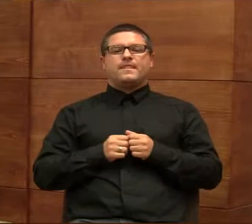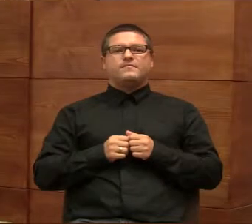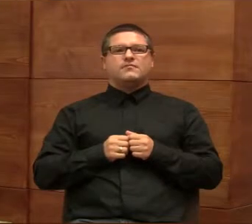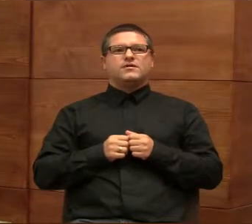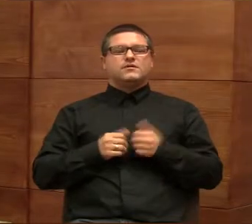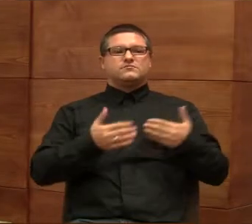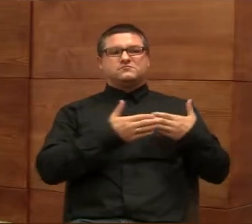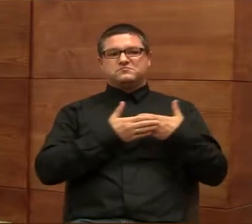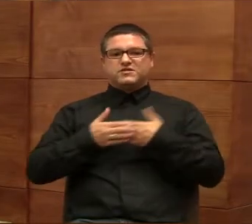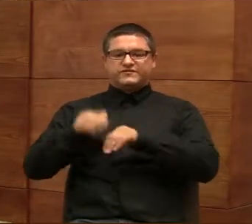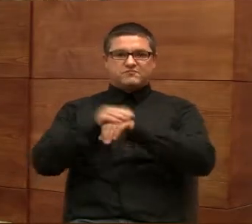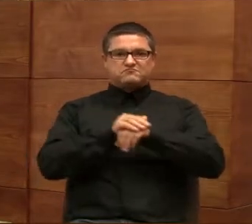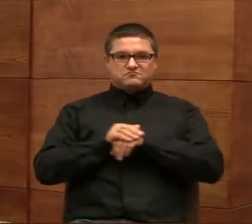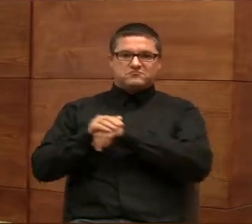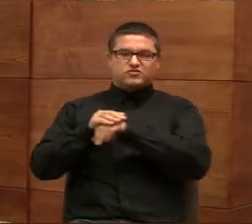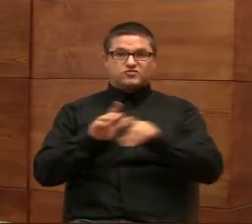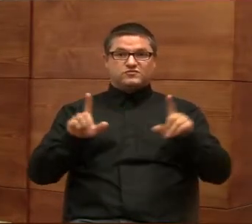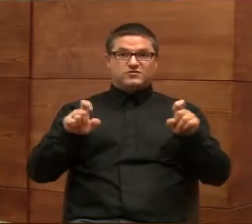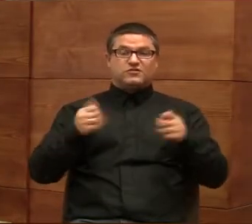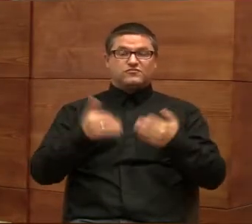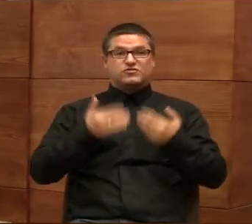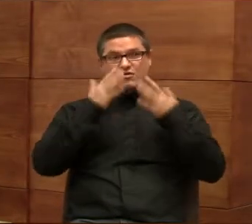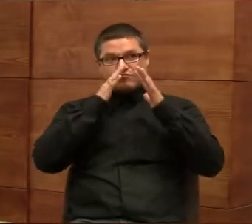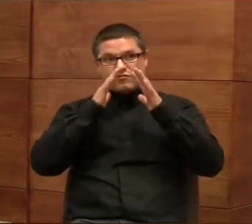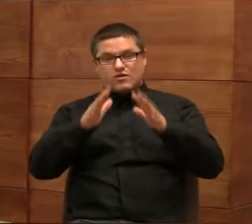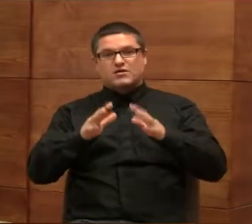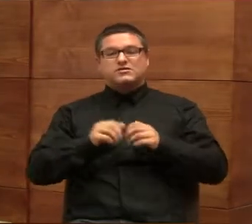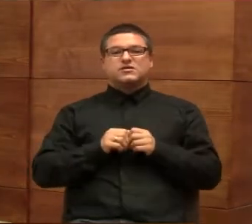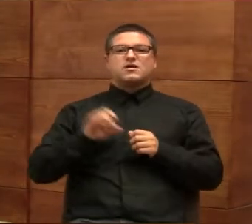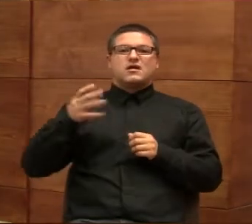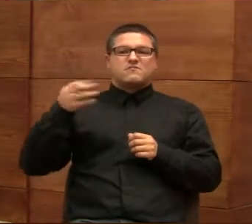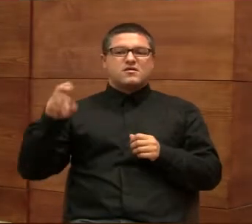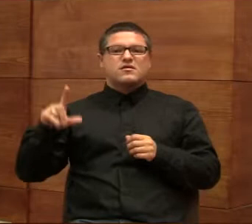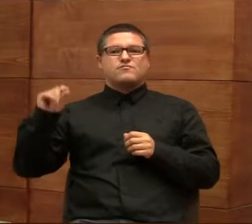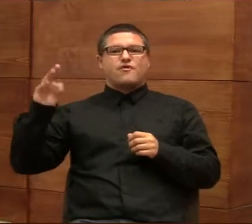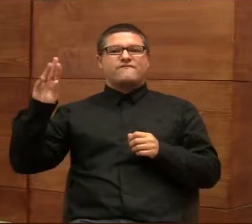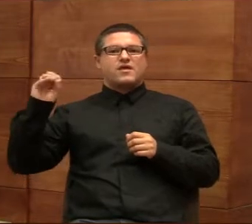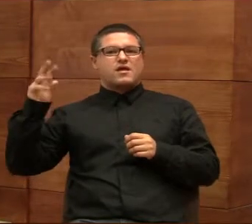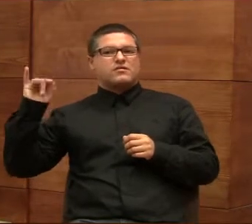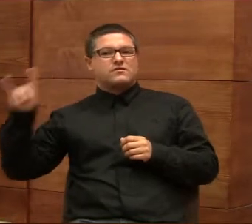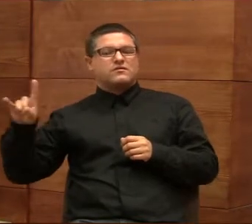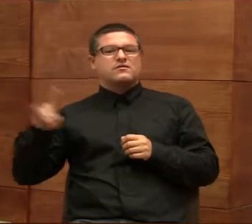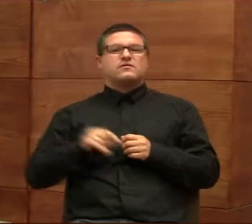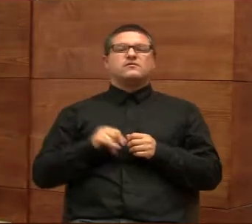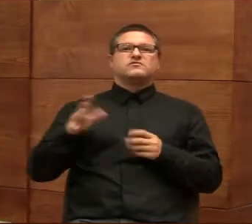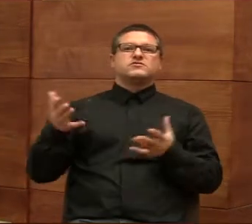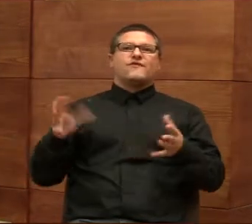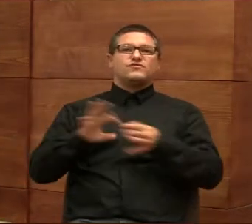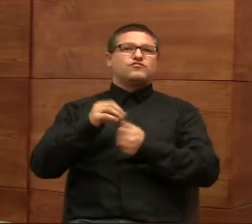przyczółki partnerstwa, prawda, można wskazać powiaty, gminy, których współpraca pomiędzy